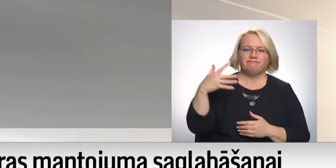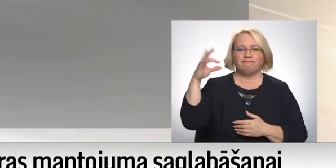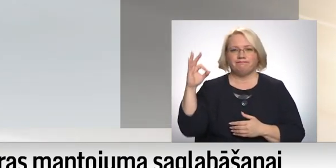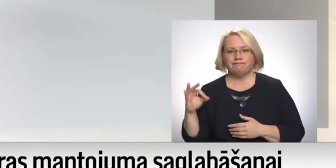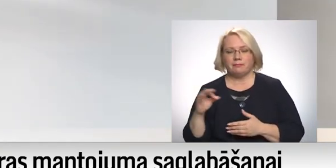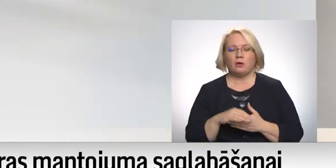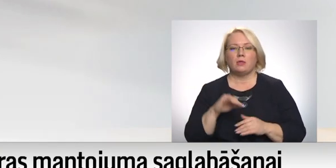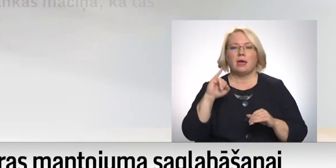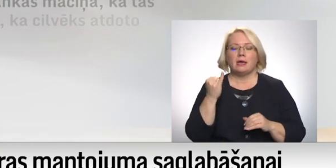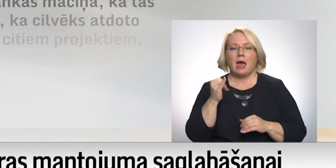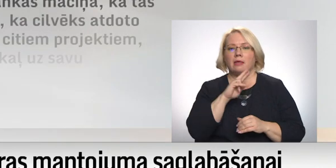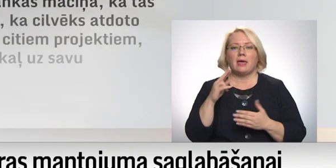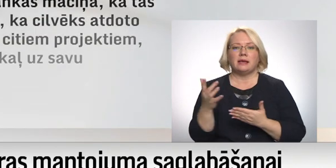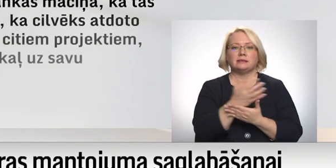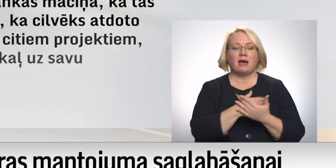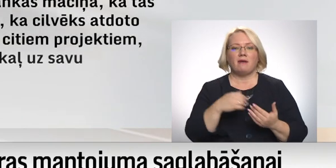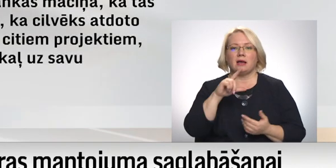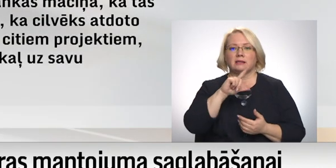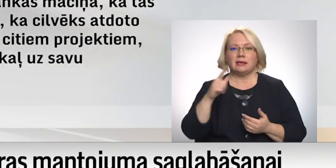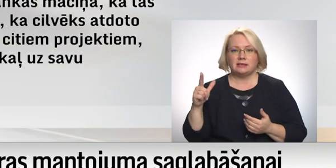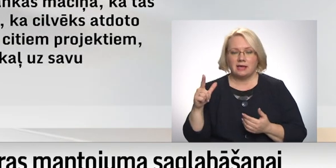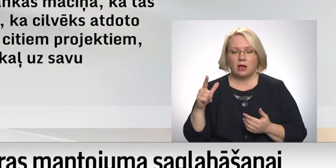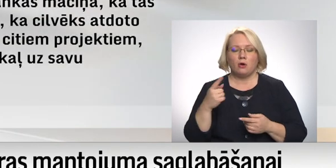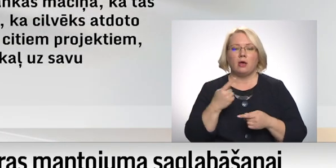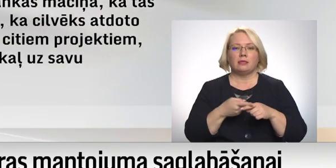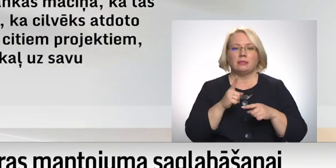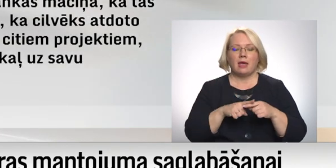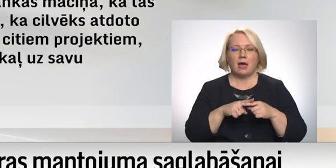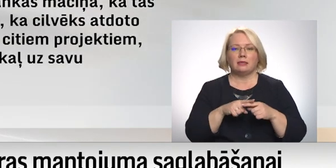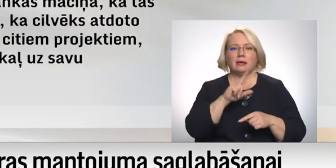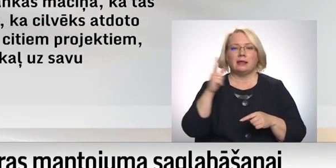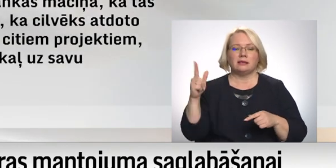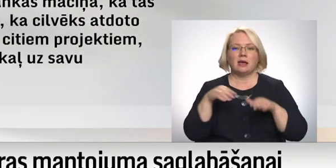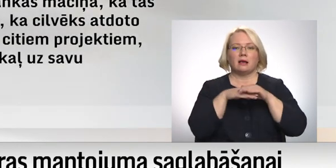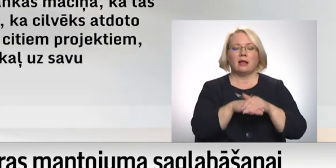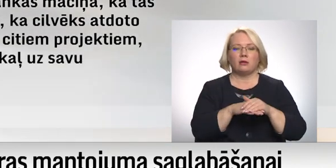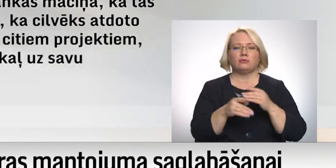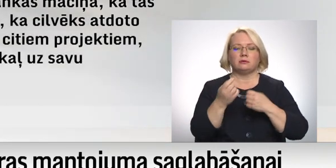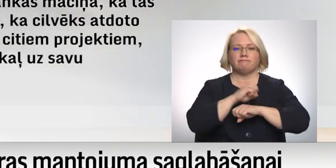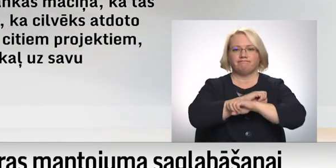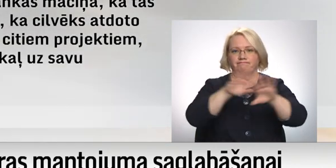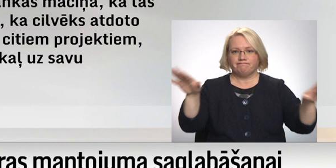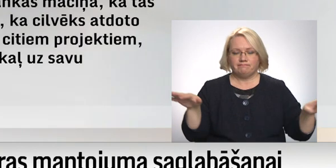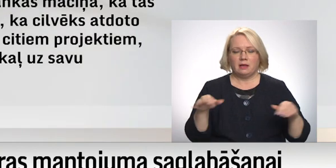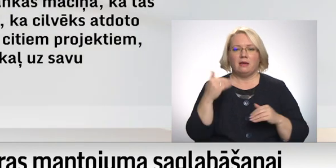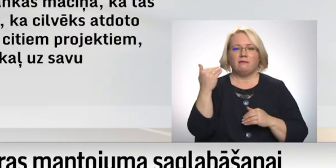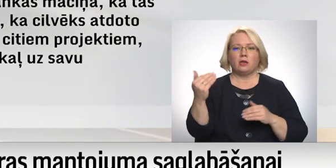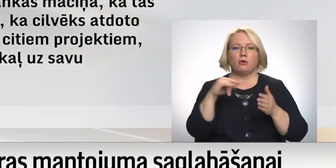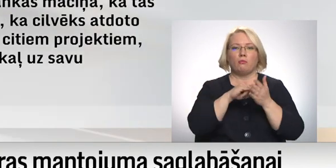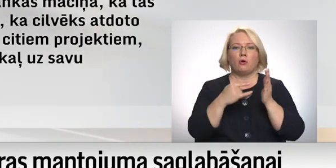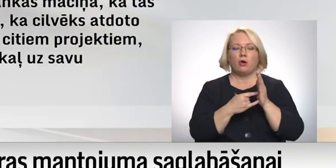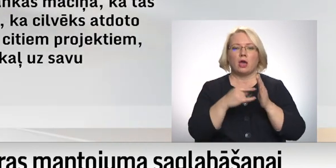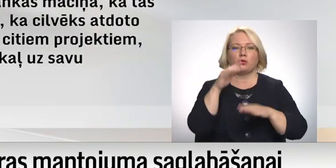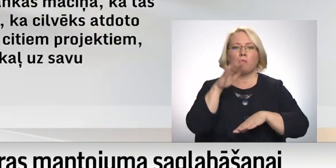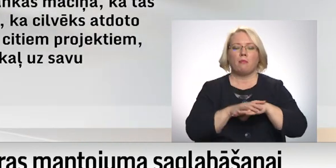gadījumā nesavāk, tad līdzekļus mēs atgriežam atpakaļ ieguldītājiem viņu projektu bankas kontā.